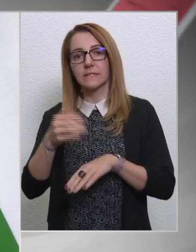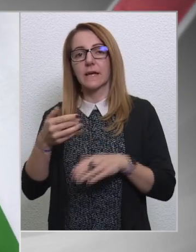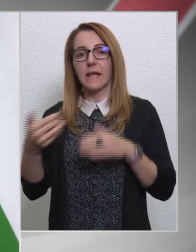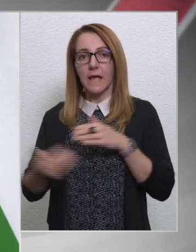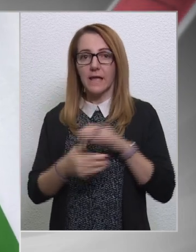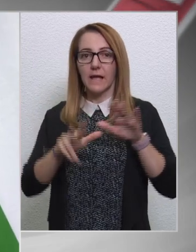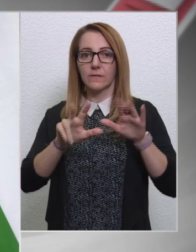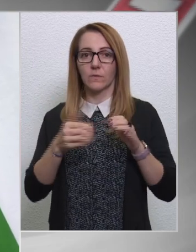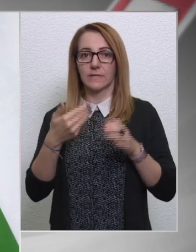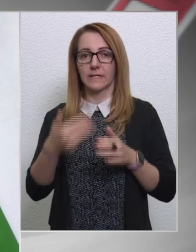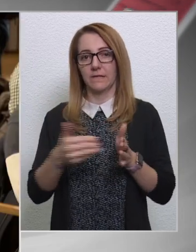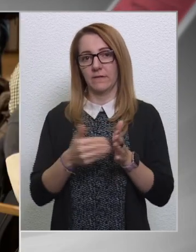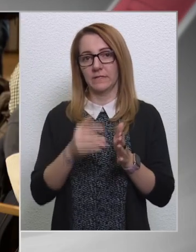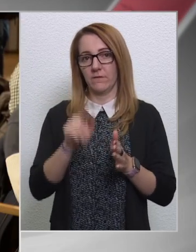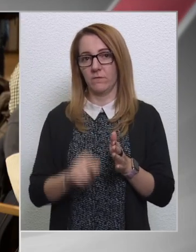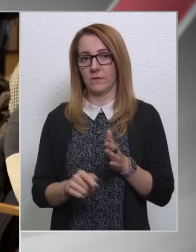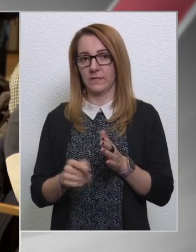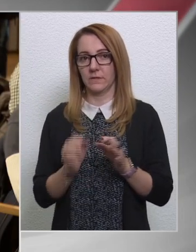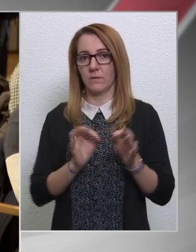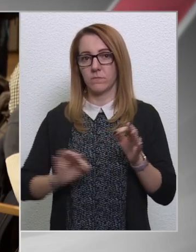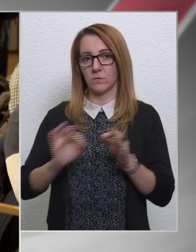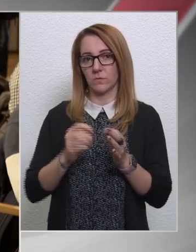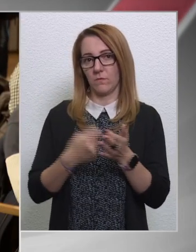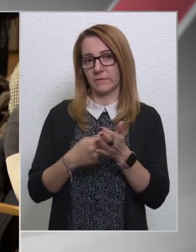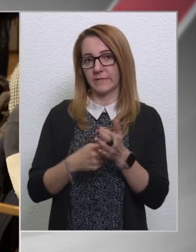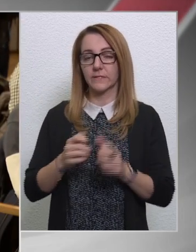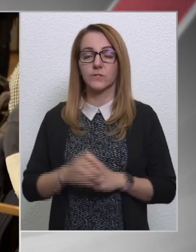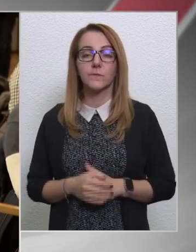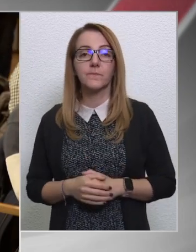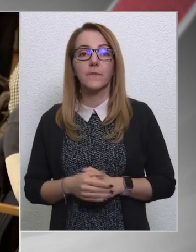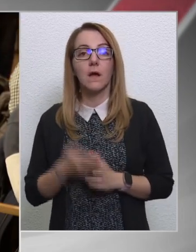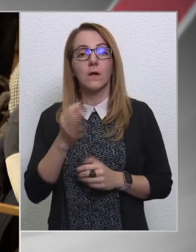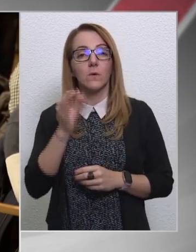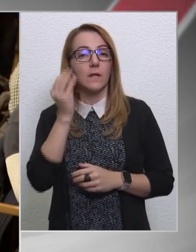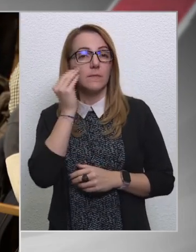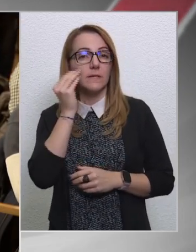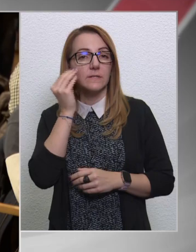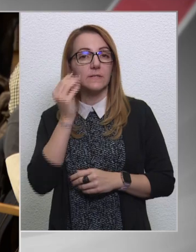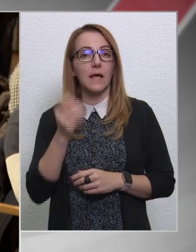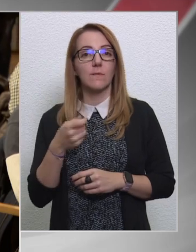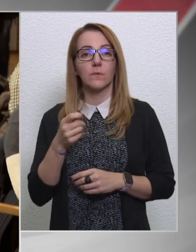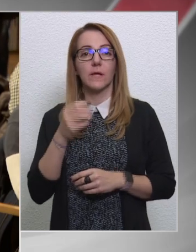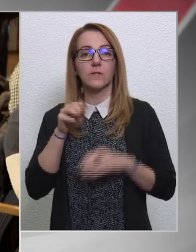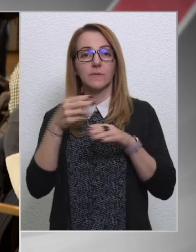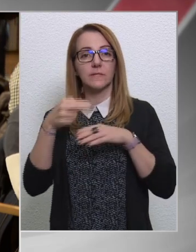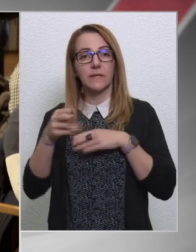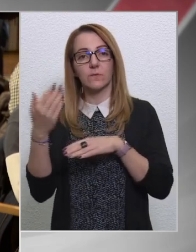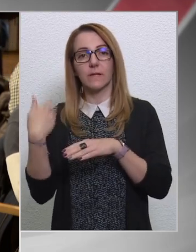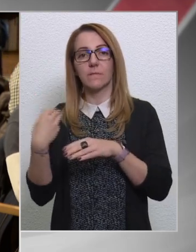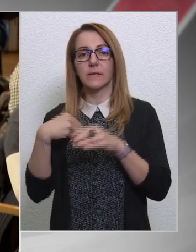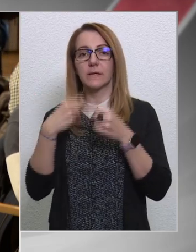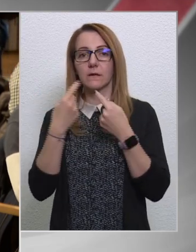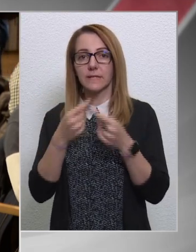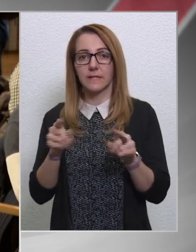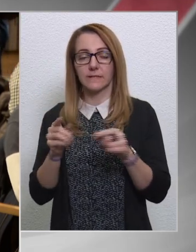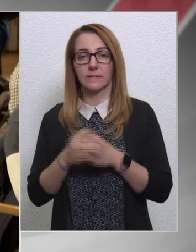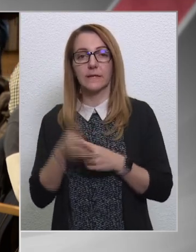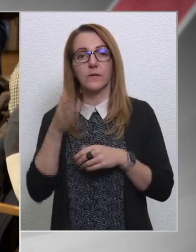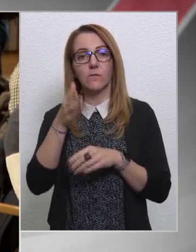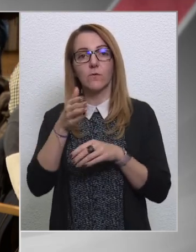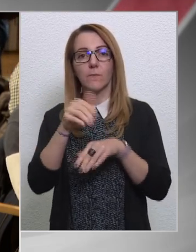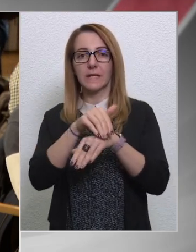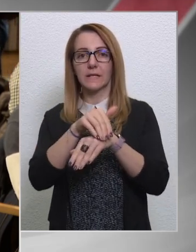forint bruttó fizetést. Ha jól emléktem, Gulyás miniszter úr nemlig azt jelentette ki, hogy a jövőben